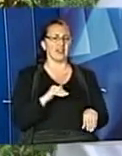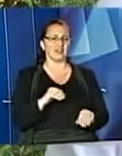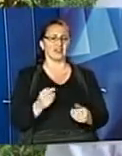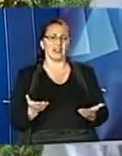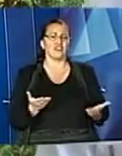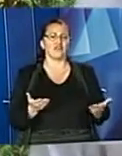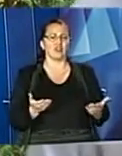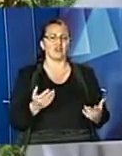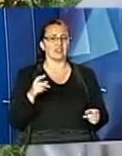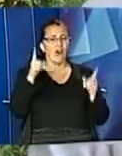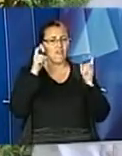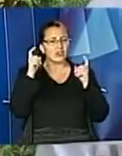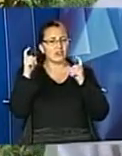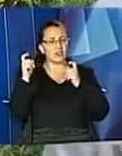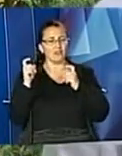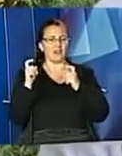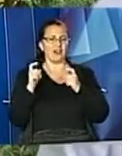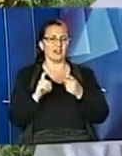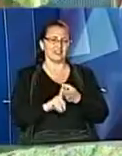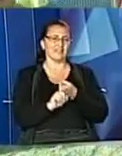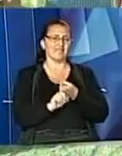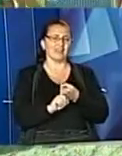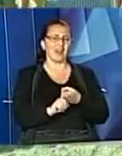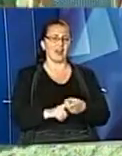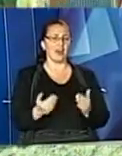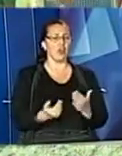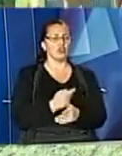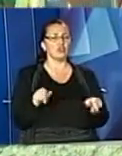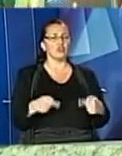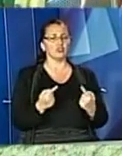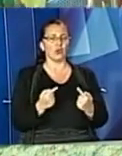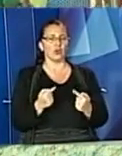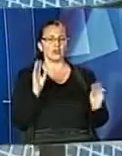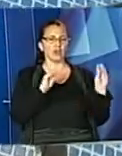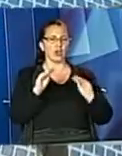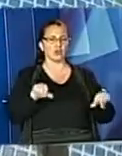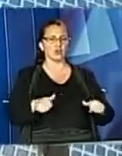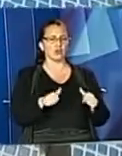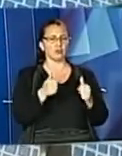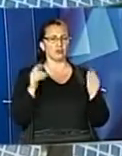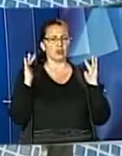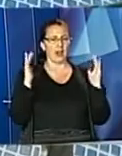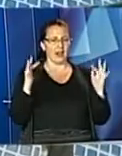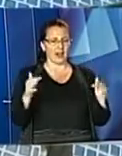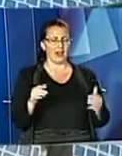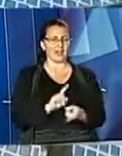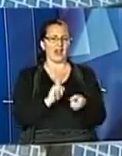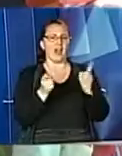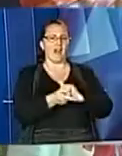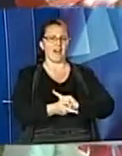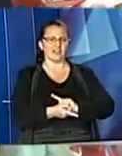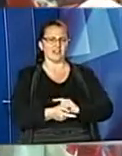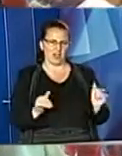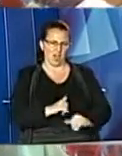фотографуватися, взаємодіяти. Новостворена скульптурна алея повинна стати ще одним тротом до розвитку локального